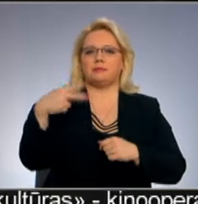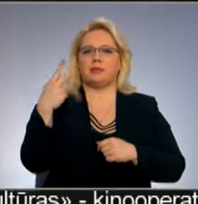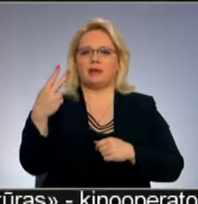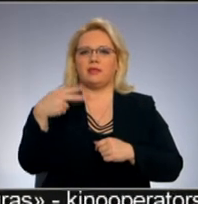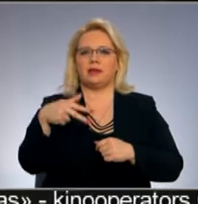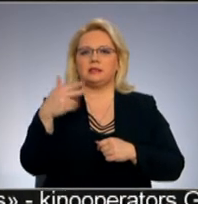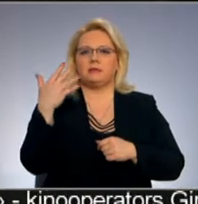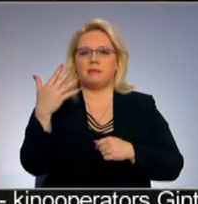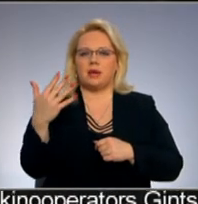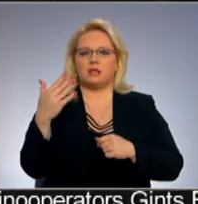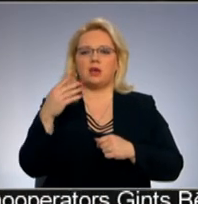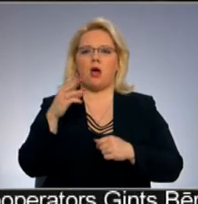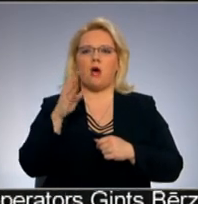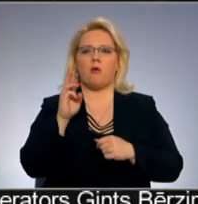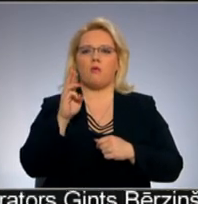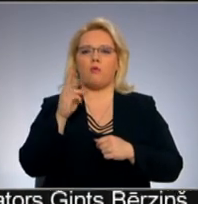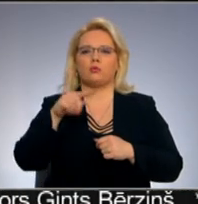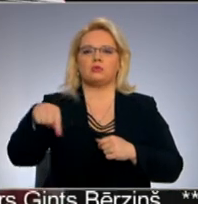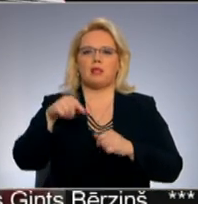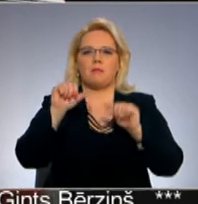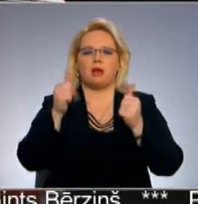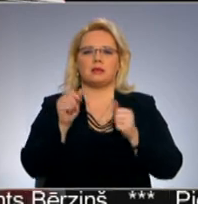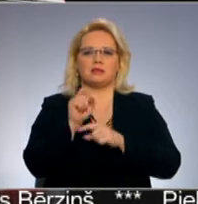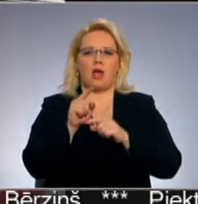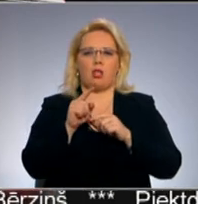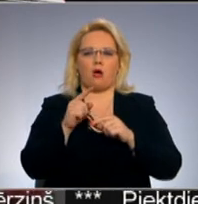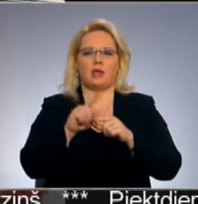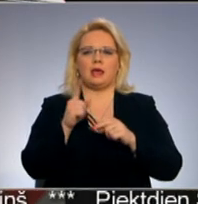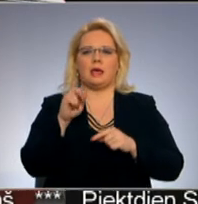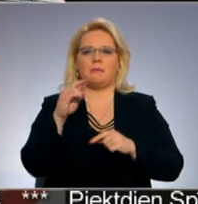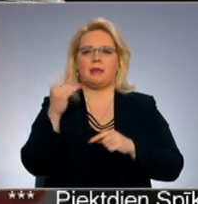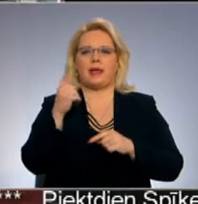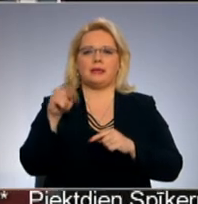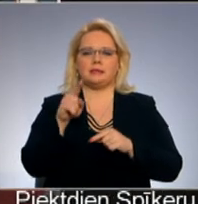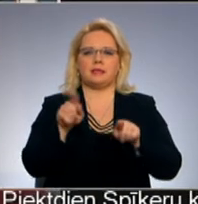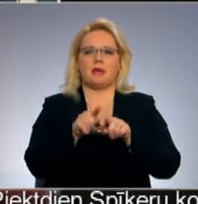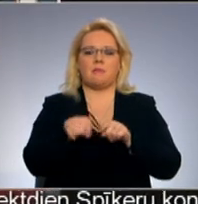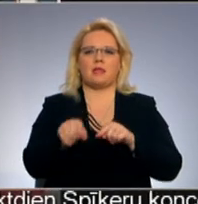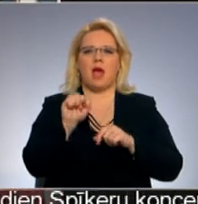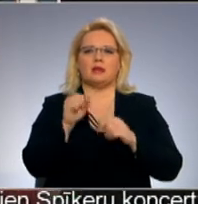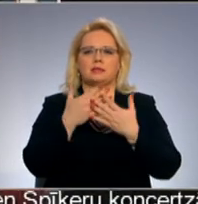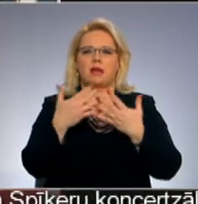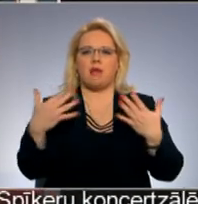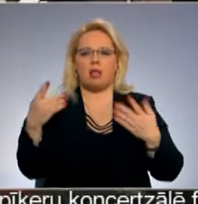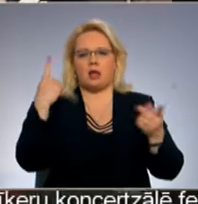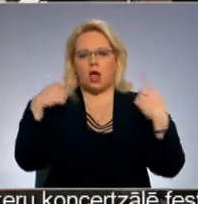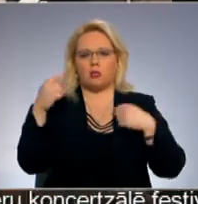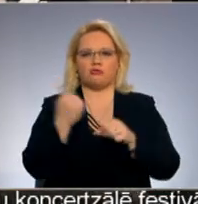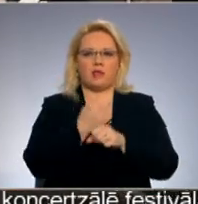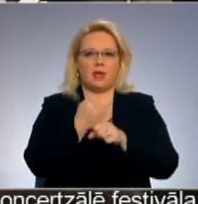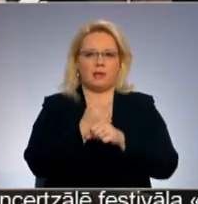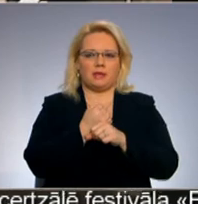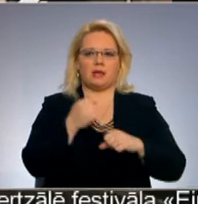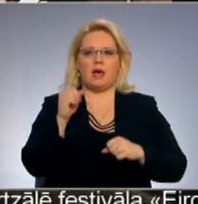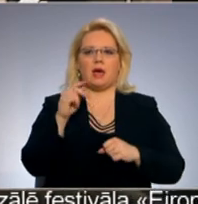35 mūkusalas mākslas salonā. Henrīs Preiss ar izstādi, artefakti Arsenāla radošajā darbnīcā. Kaspars